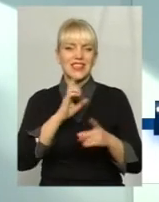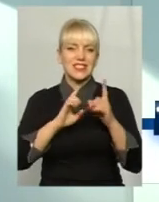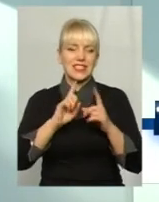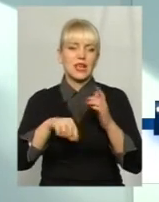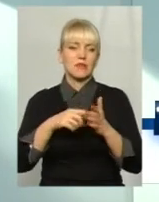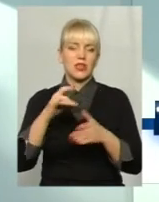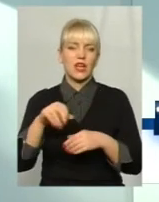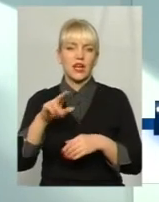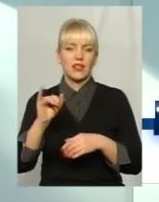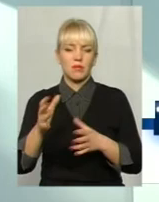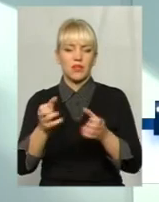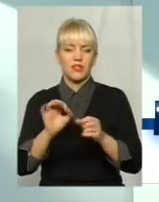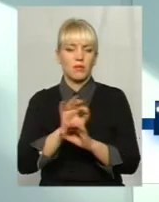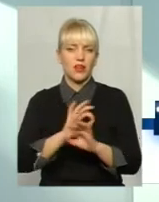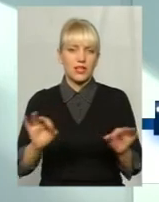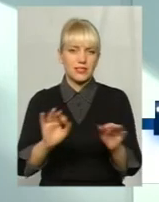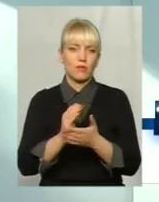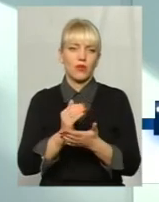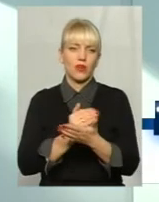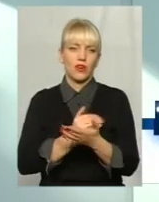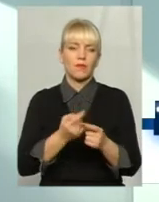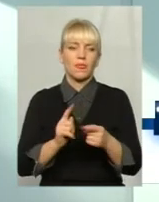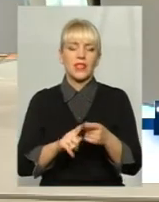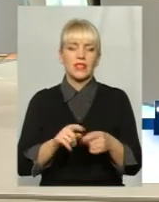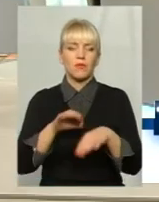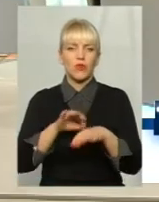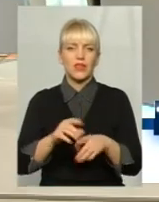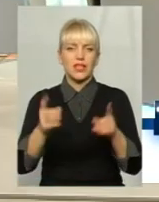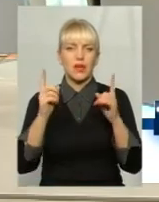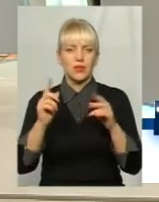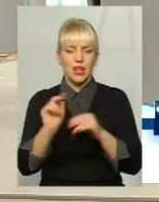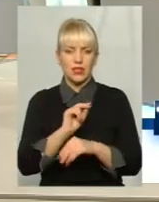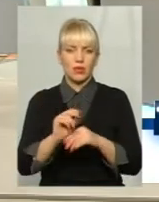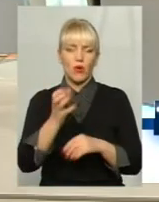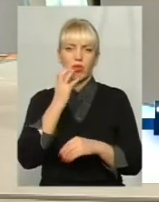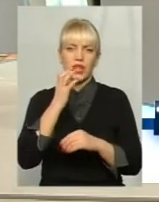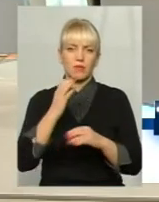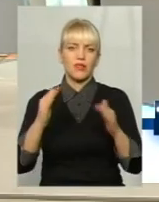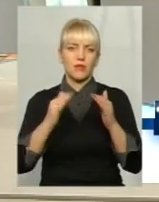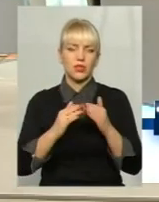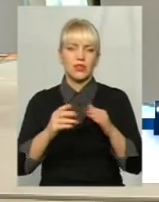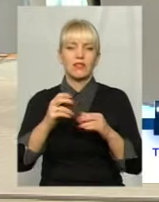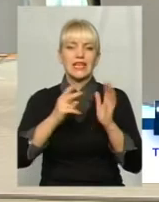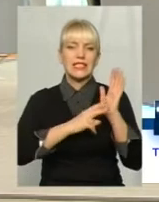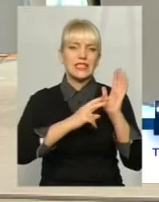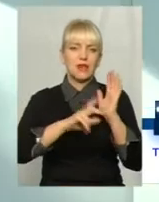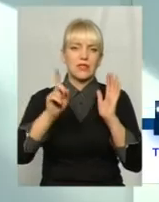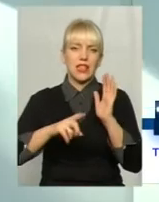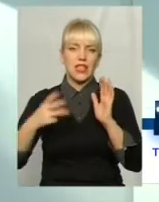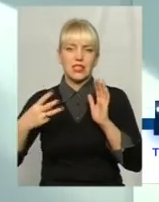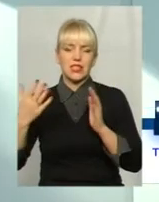якраз на програма, це будь-які проведення капітальних ремонтів, утеплення будинків, 70 на 30, якщо будинок